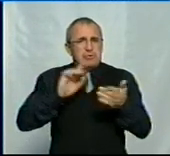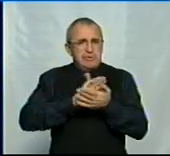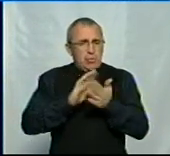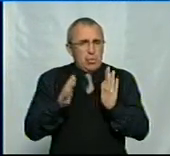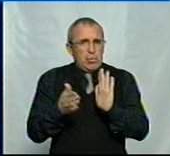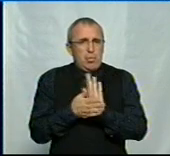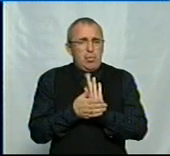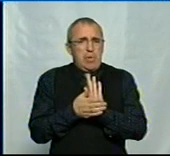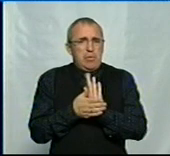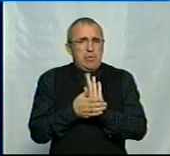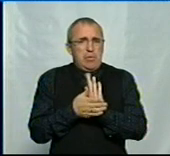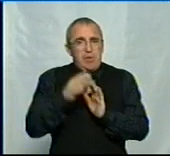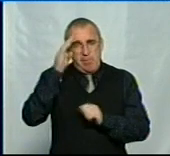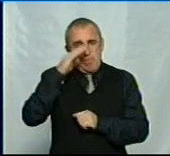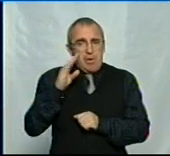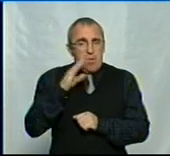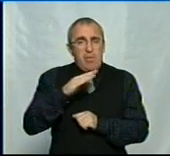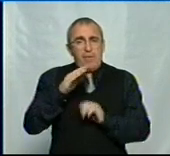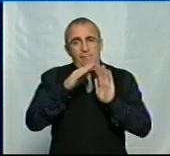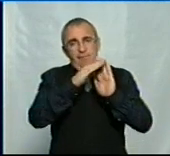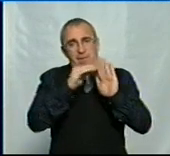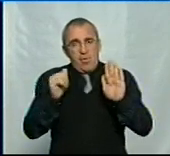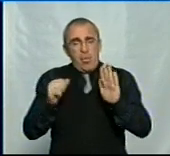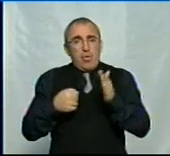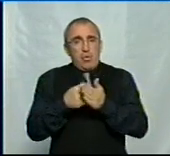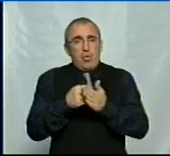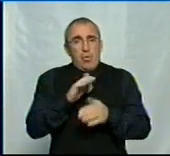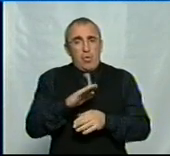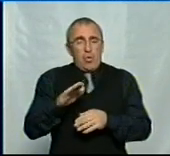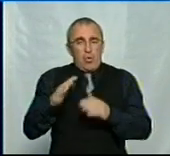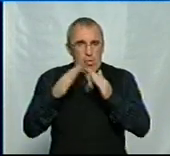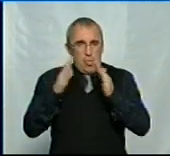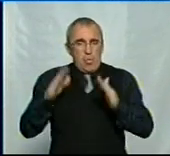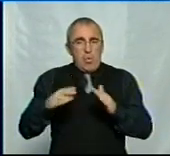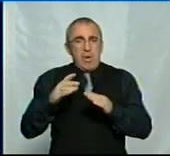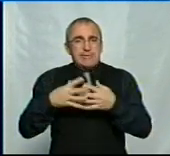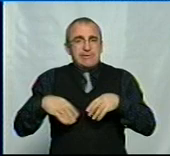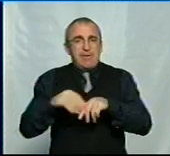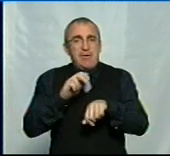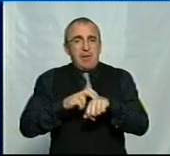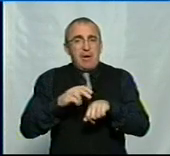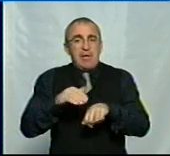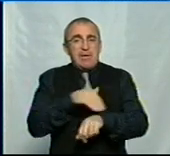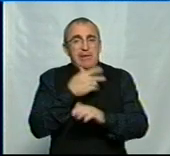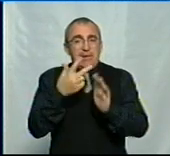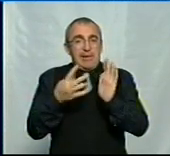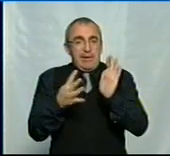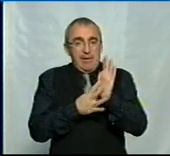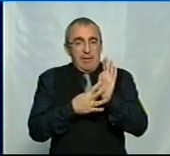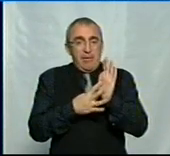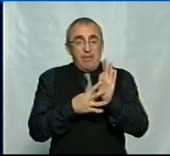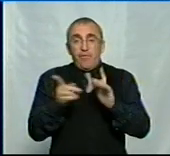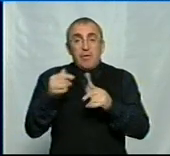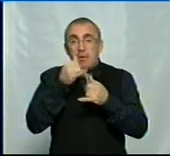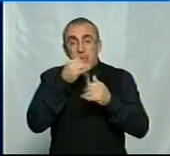І батьки викликають до дому сімейного лікаря. В дитини температура 39. Приходить лікар, він